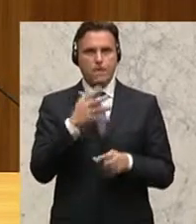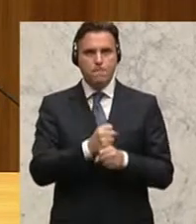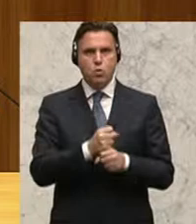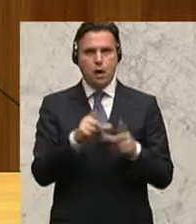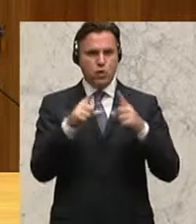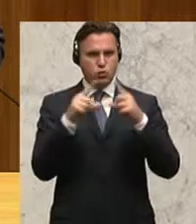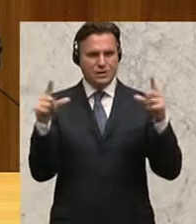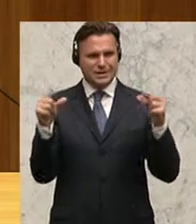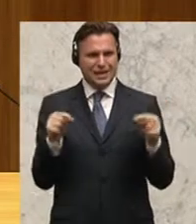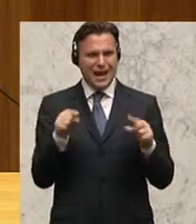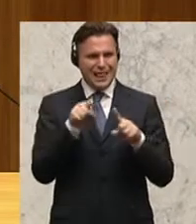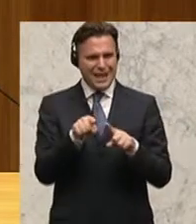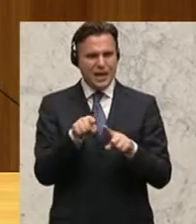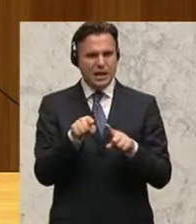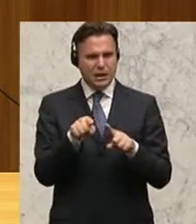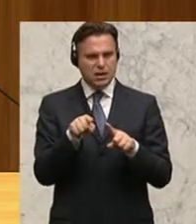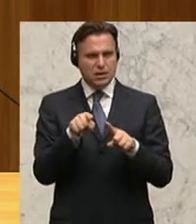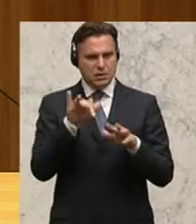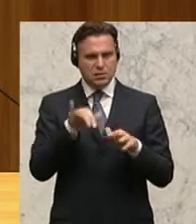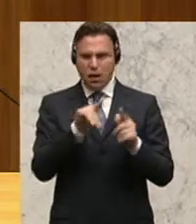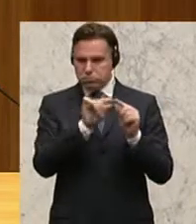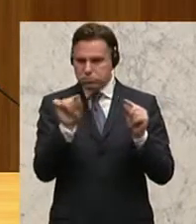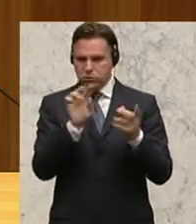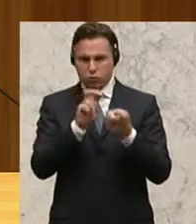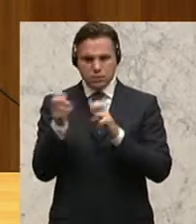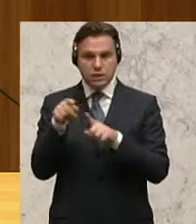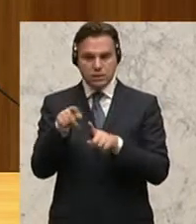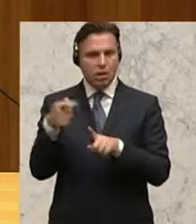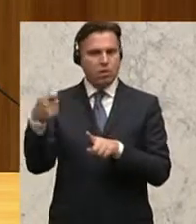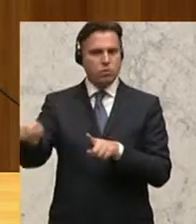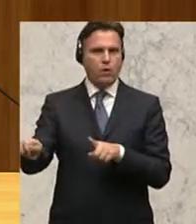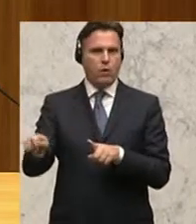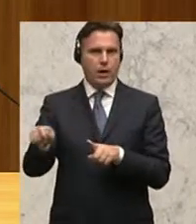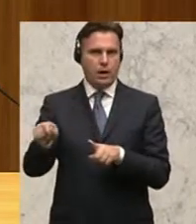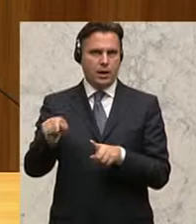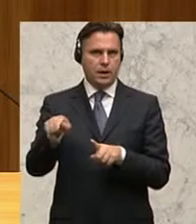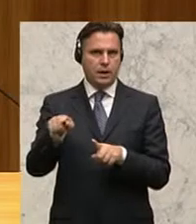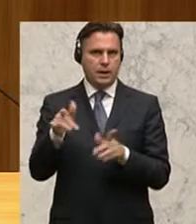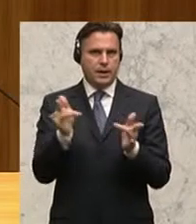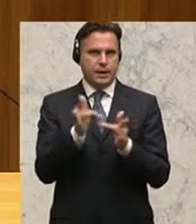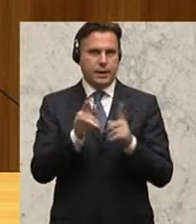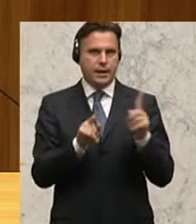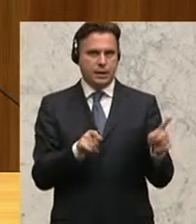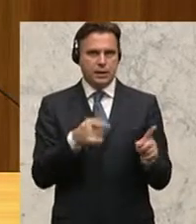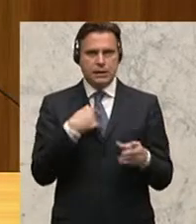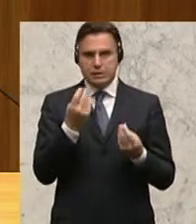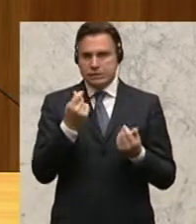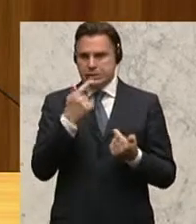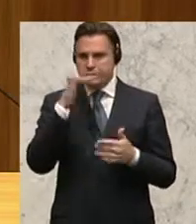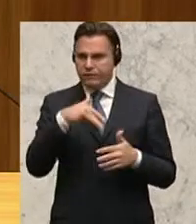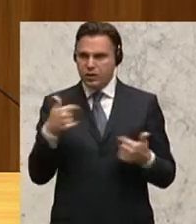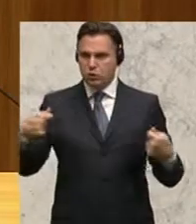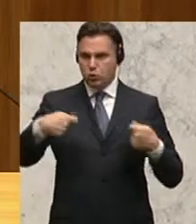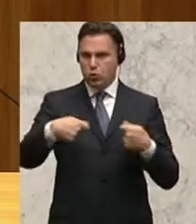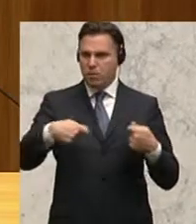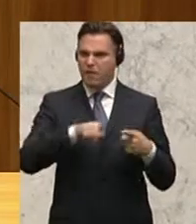Umsetzung sozusagen, enorm. Das heißt, irgendwie hat das so den Geruch einer Quersubvention eher als